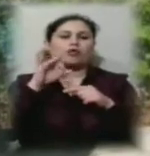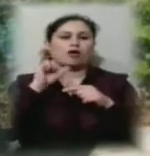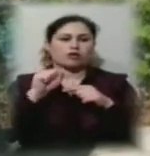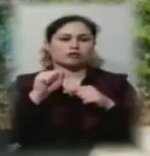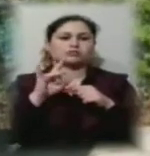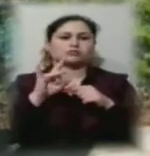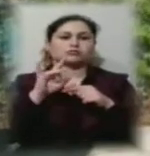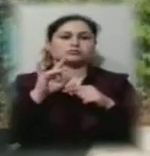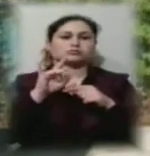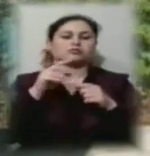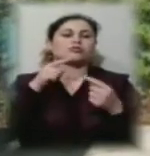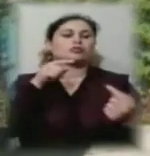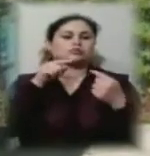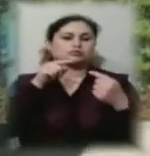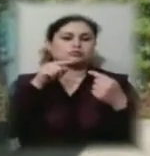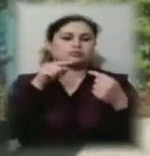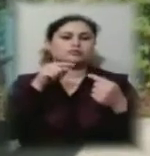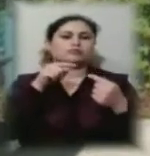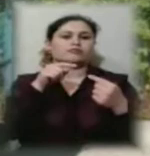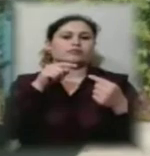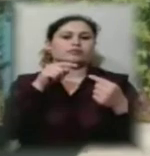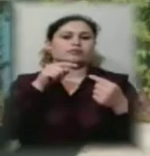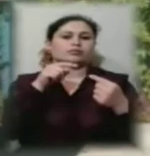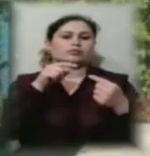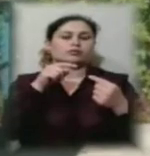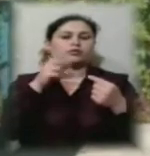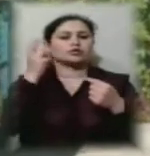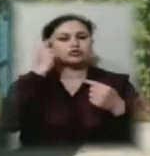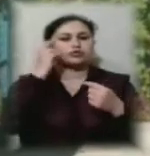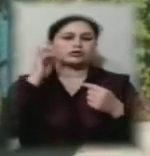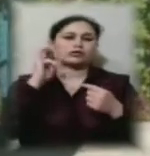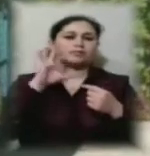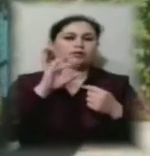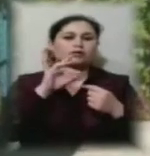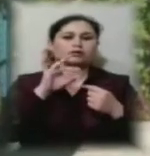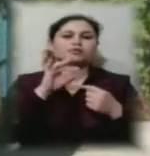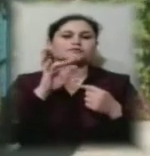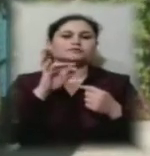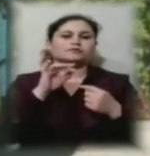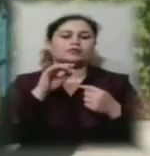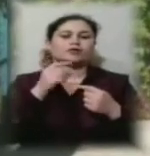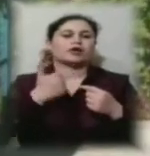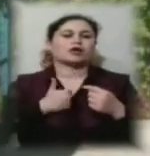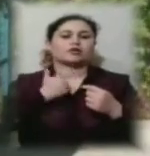протистояние чорне і біле. Герой у нас